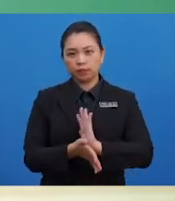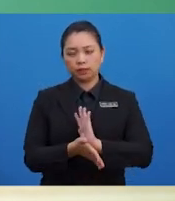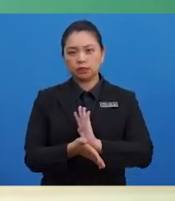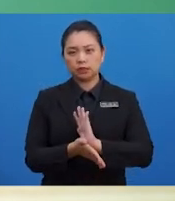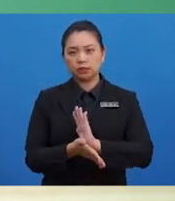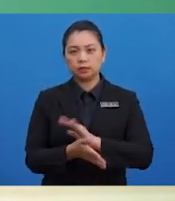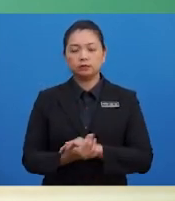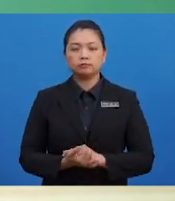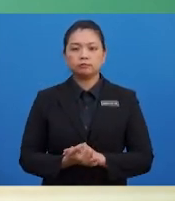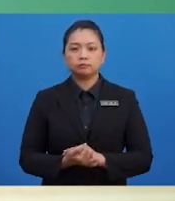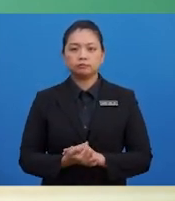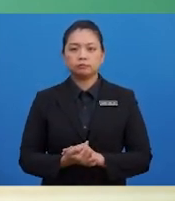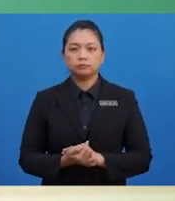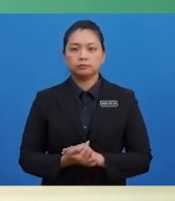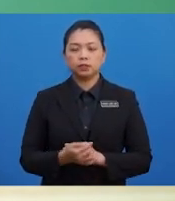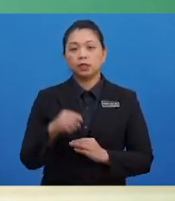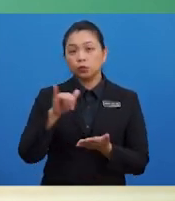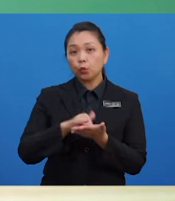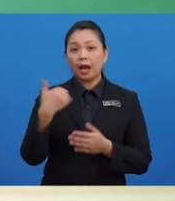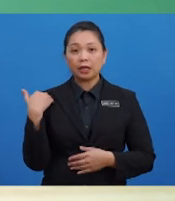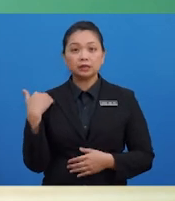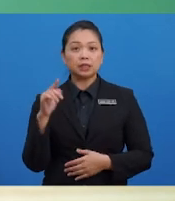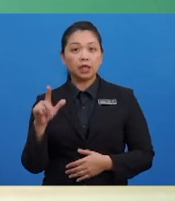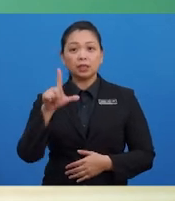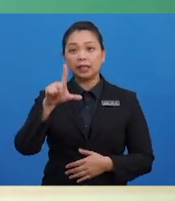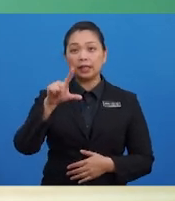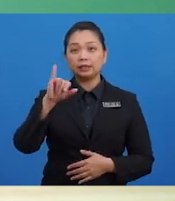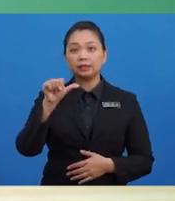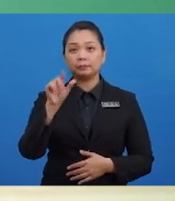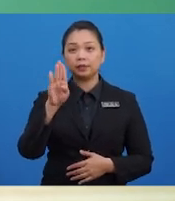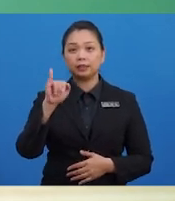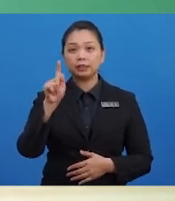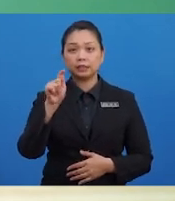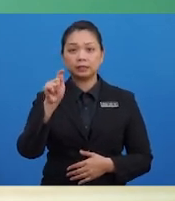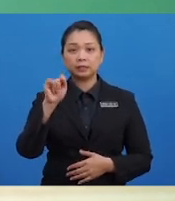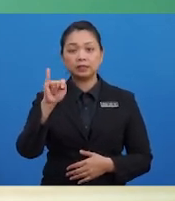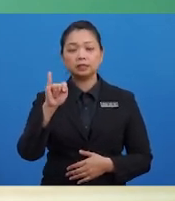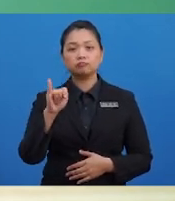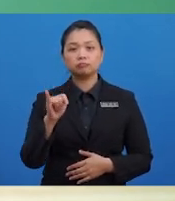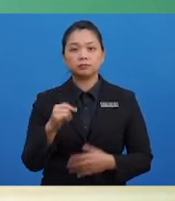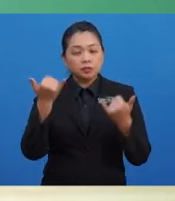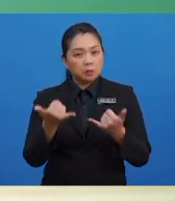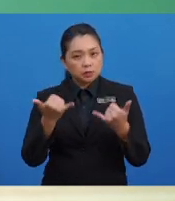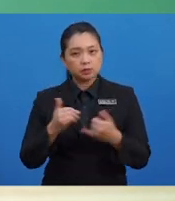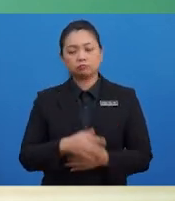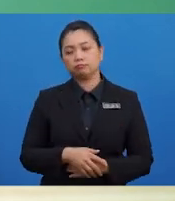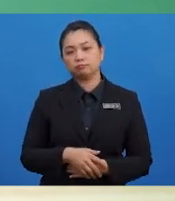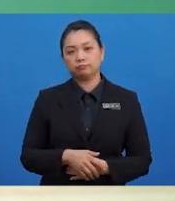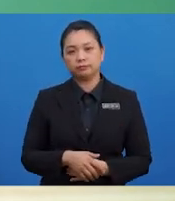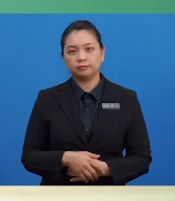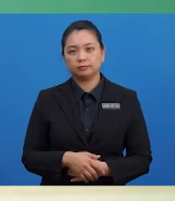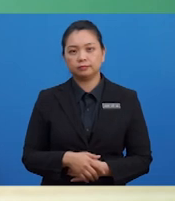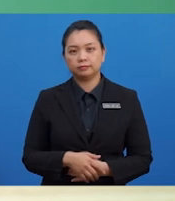ianya dikategorikan sebagai liabiliti semasa kepada perniagaan. Justru, sewa belum